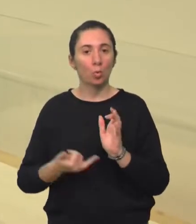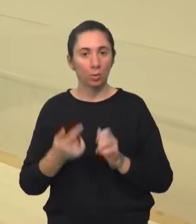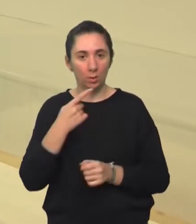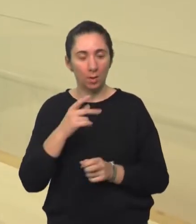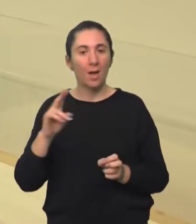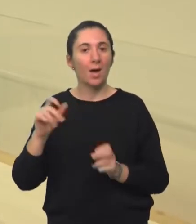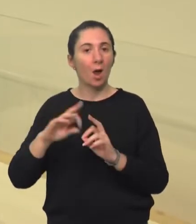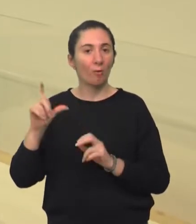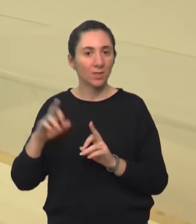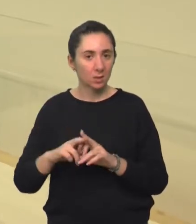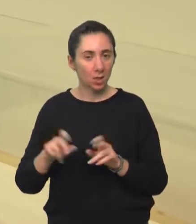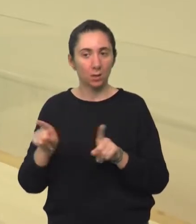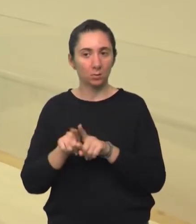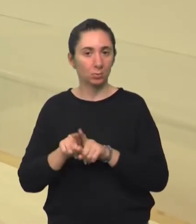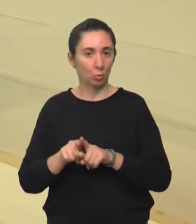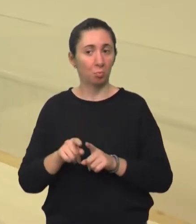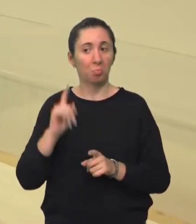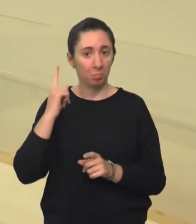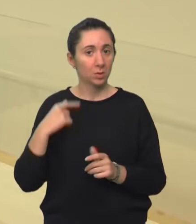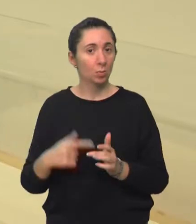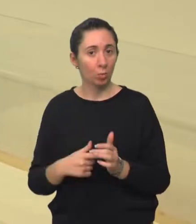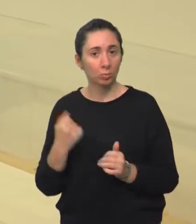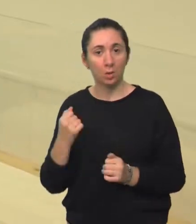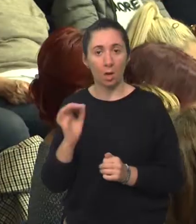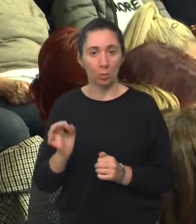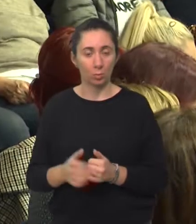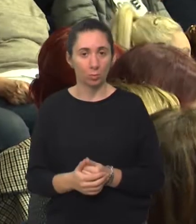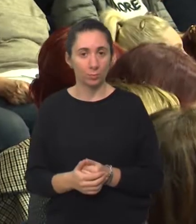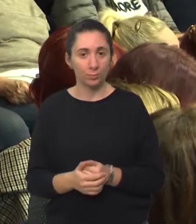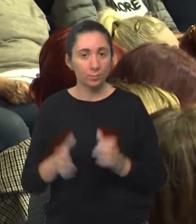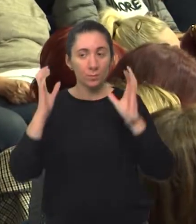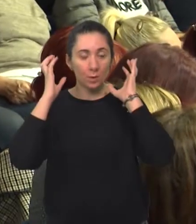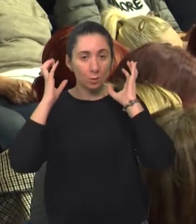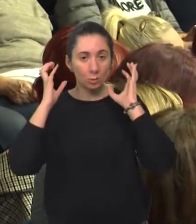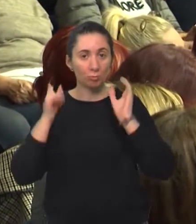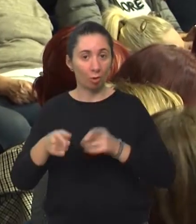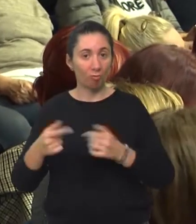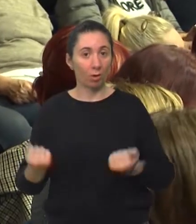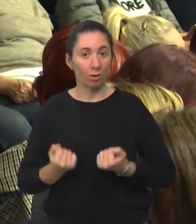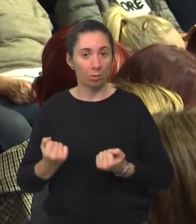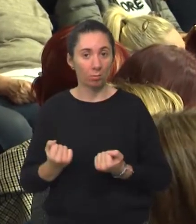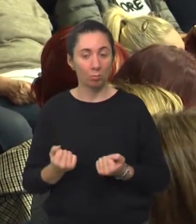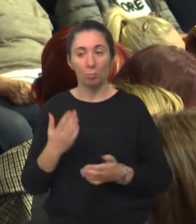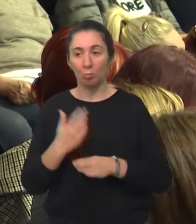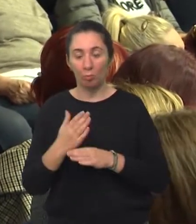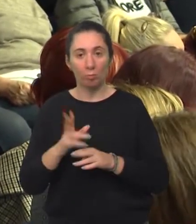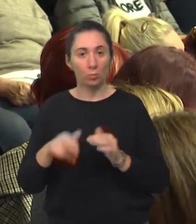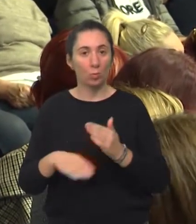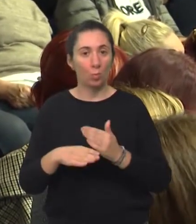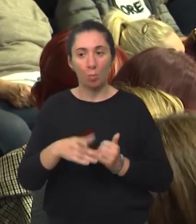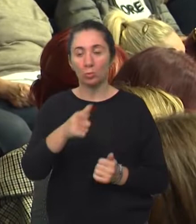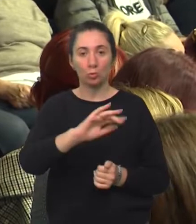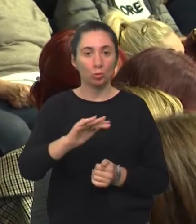odnosno Rakovici, tako da evo, mislim da se pokazalo jako, jako dobro. Suvak je s ovakvim aktivnostima na raspolaganju i